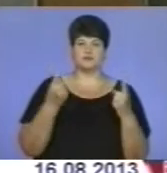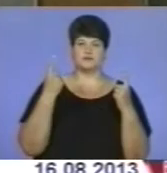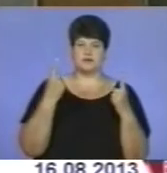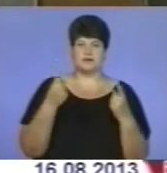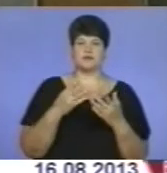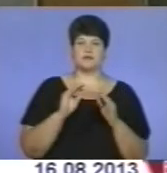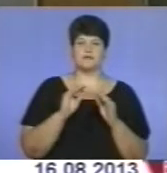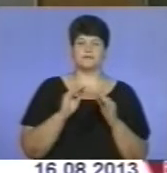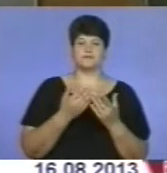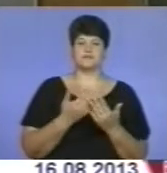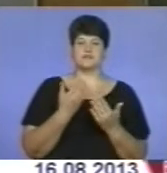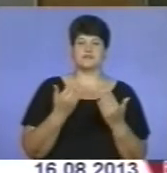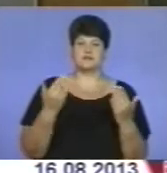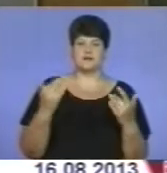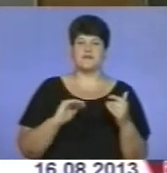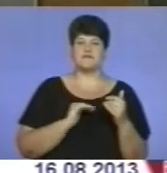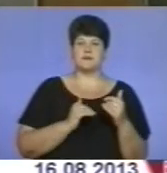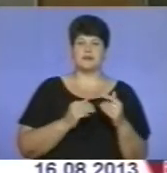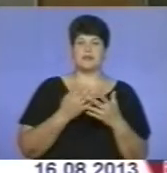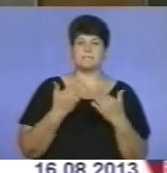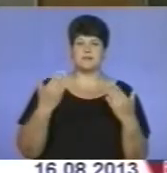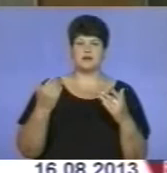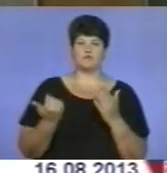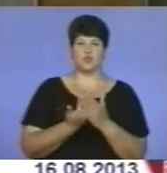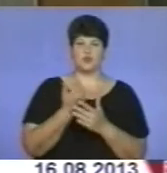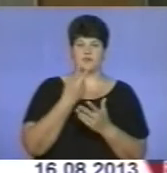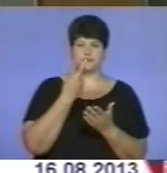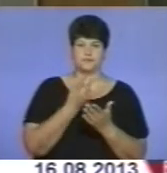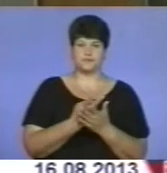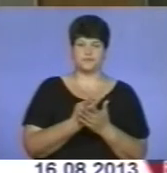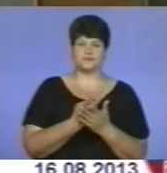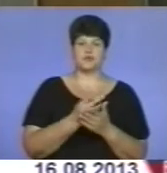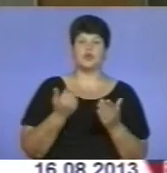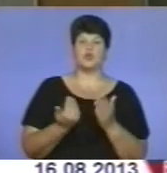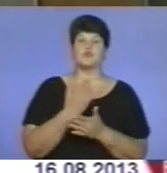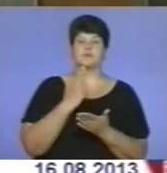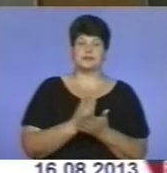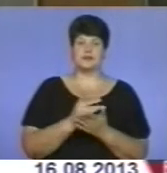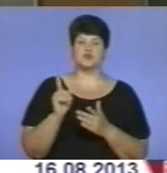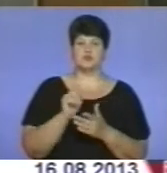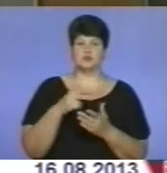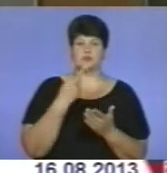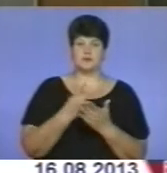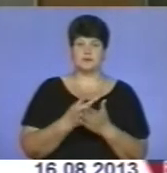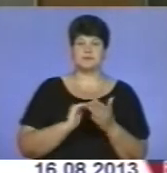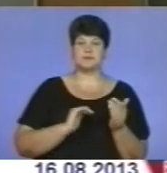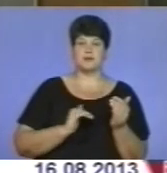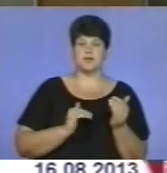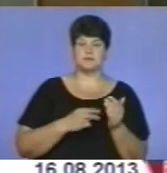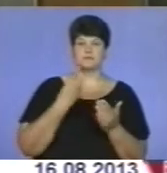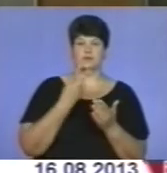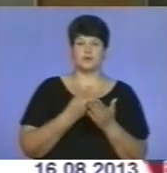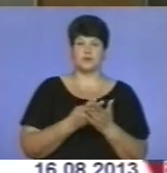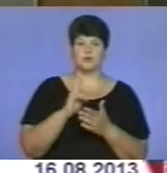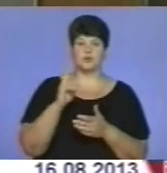«Меблівнова». Вона показує свої нові розробки. Новим цього року є те, що виставляється фізична особа, підприємець,